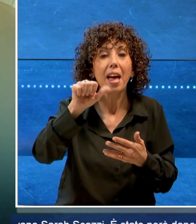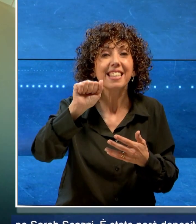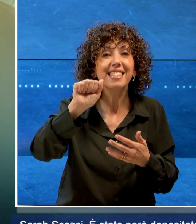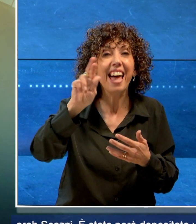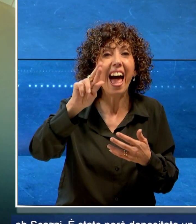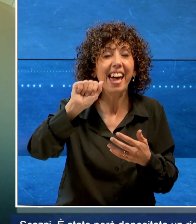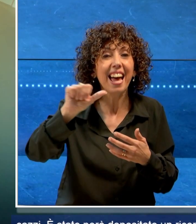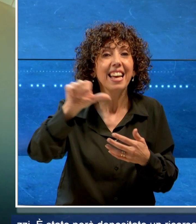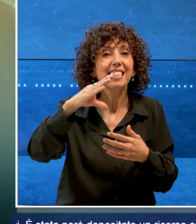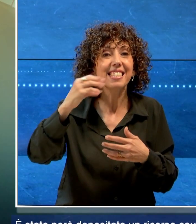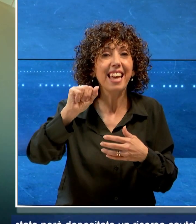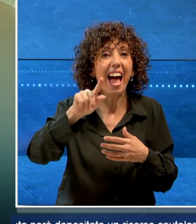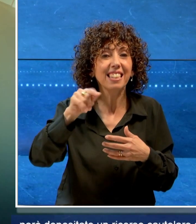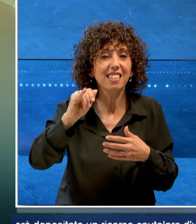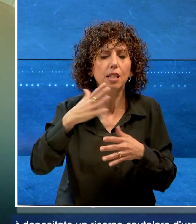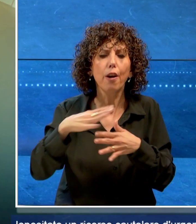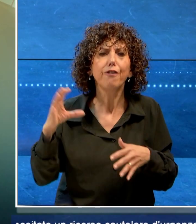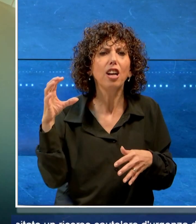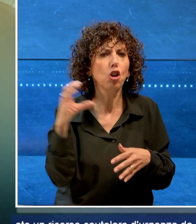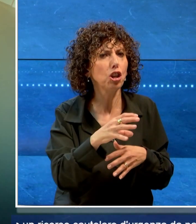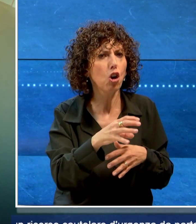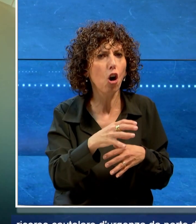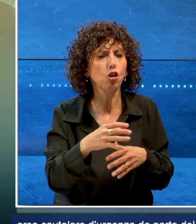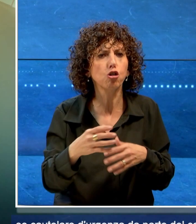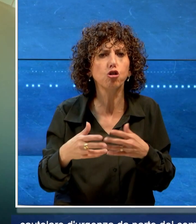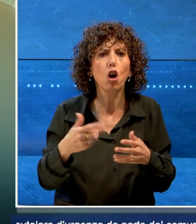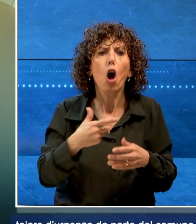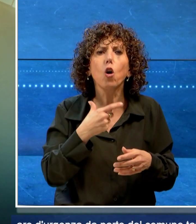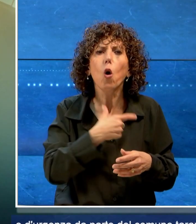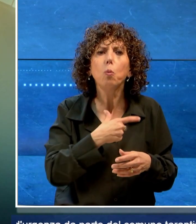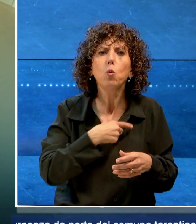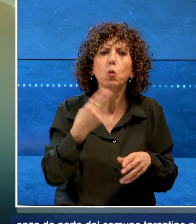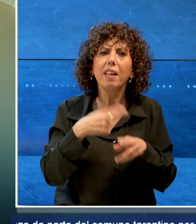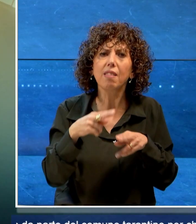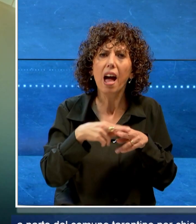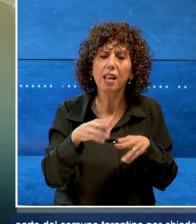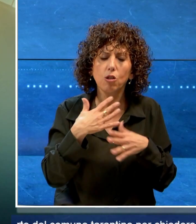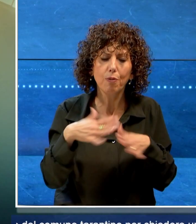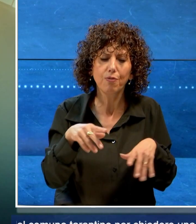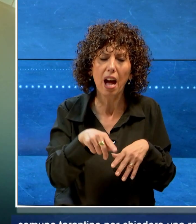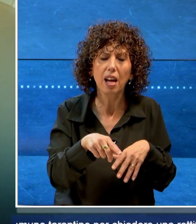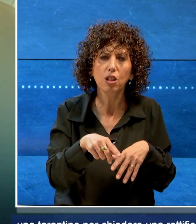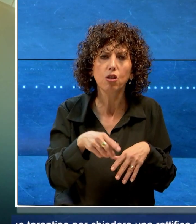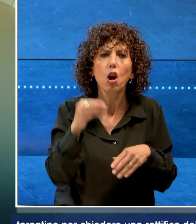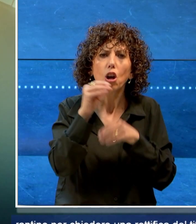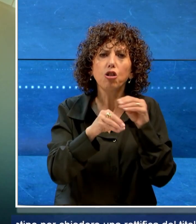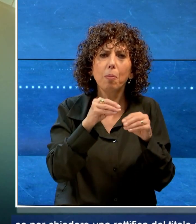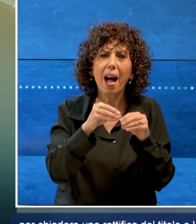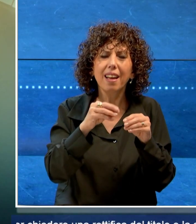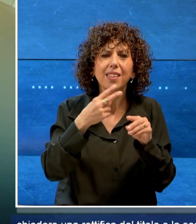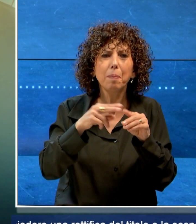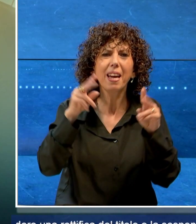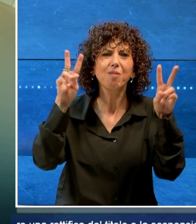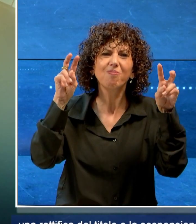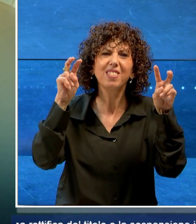stato però depositato un ricorso cautelare d'urgenza da parte del comune tarantino per chiedere una rettifica